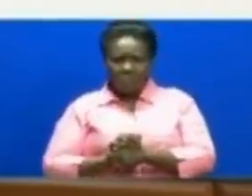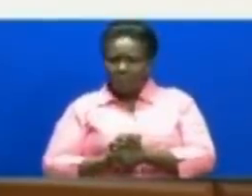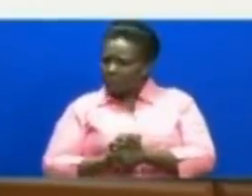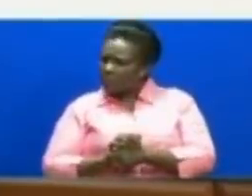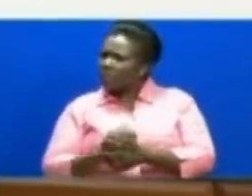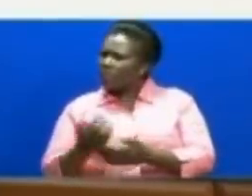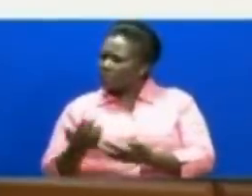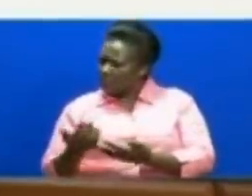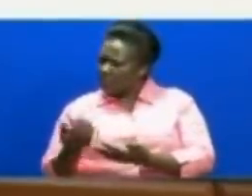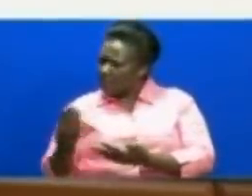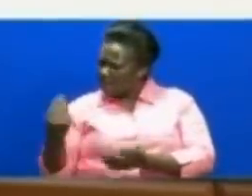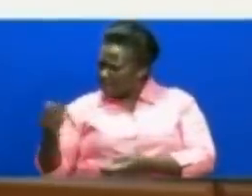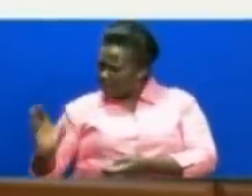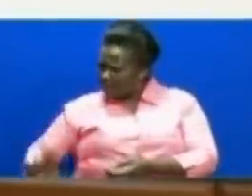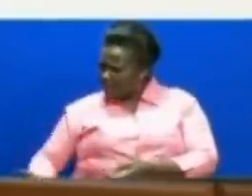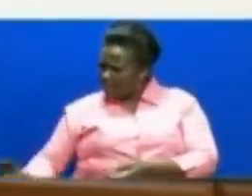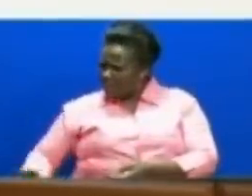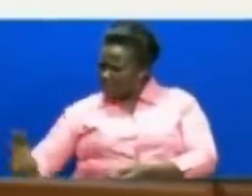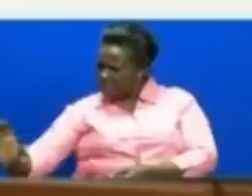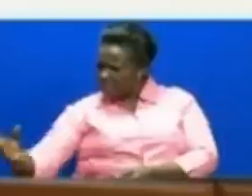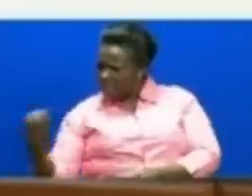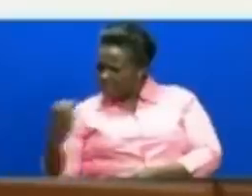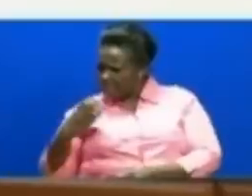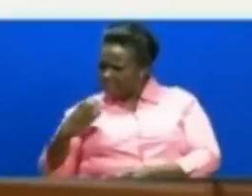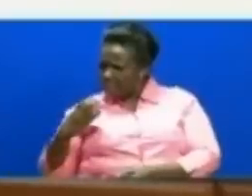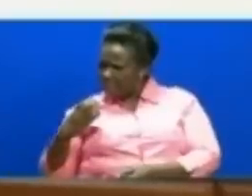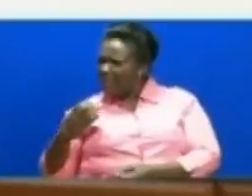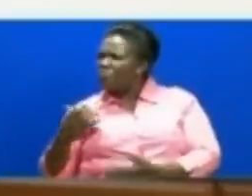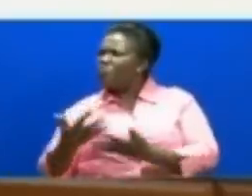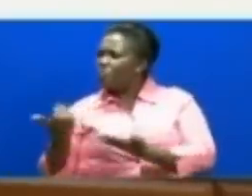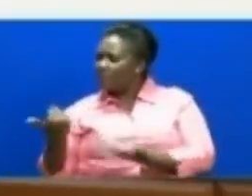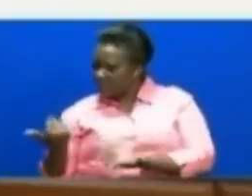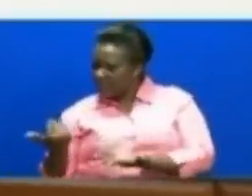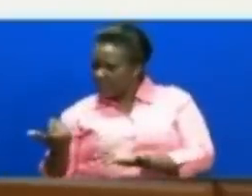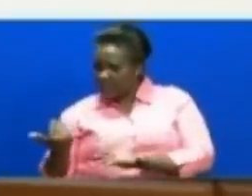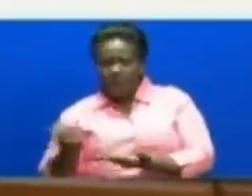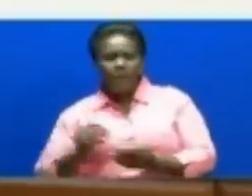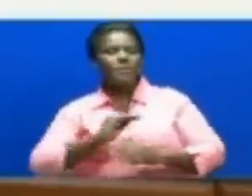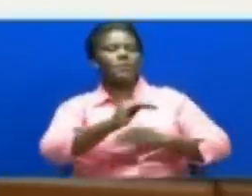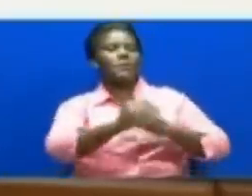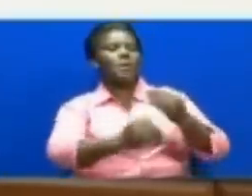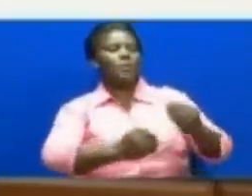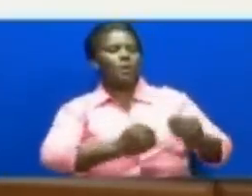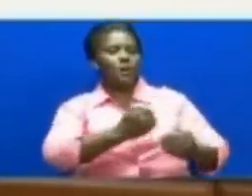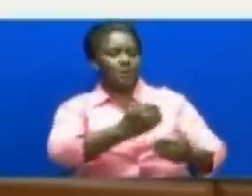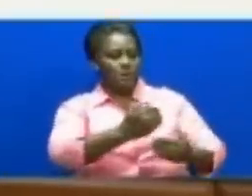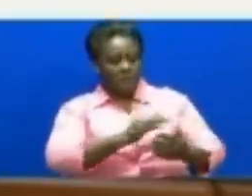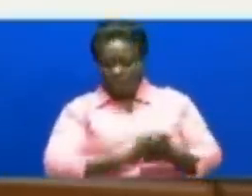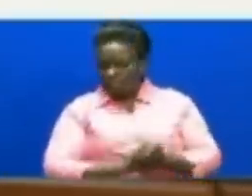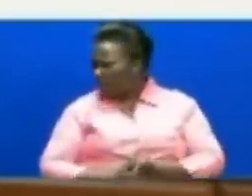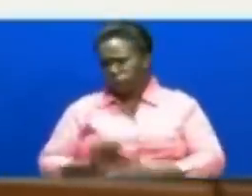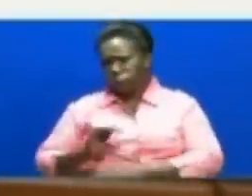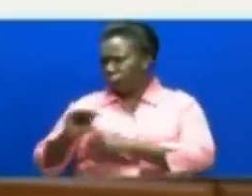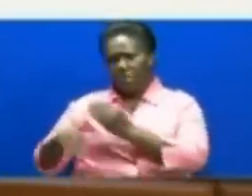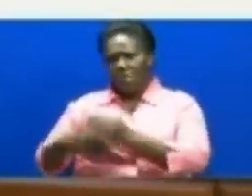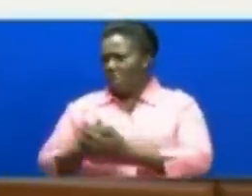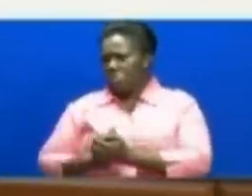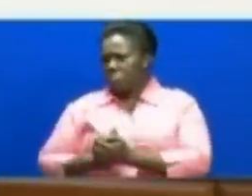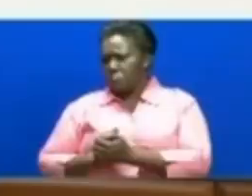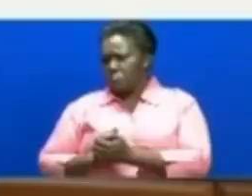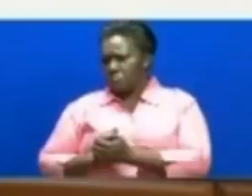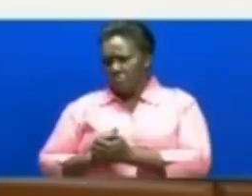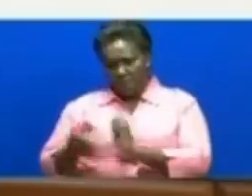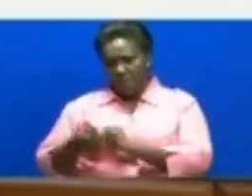Wanipe maelezo Iyo feather wananipa kwa kitu gani Wakasema kwamba ni zawadi Zapana Mimi siitaji zawadi Na dhani hapa